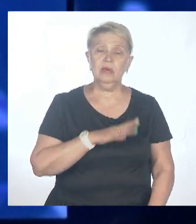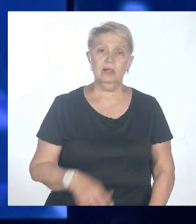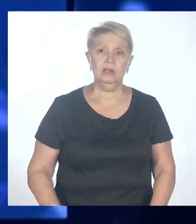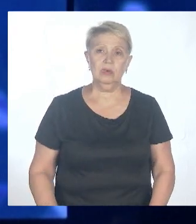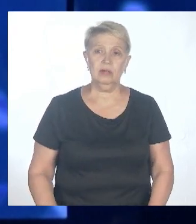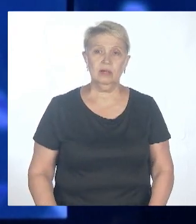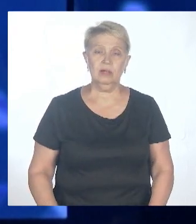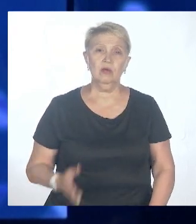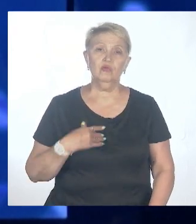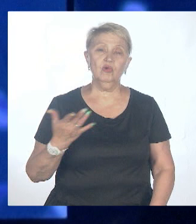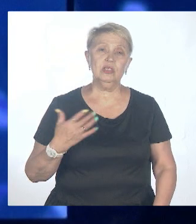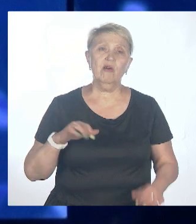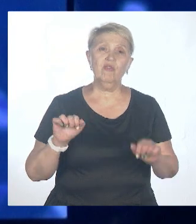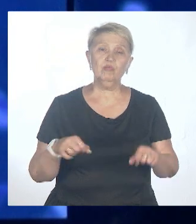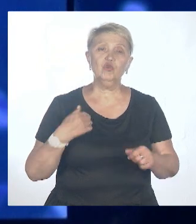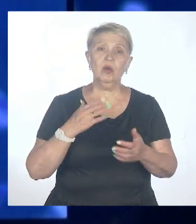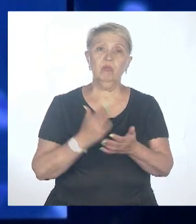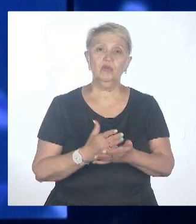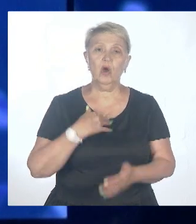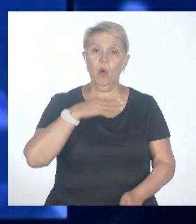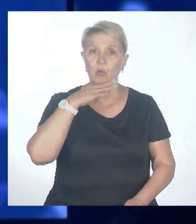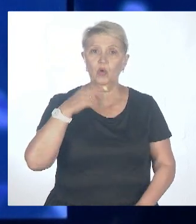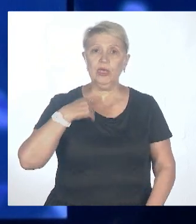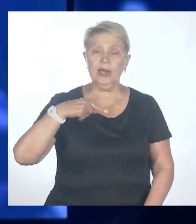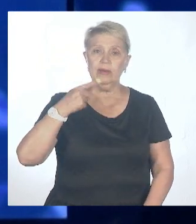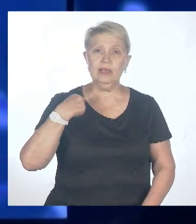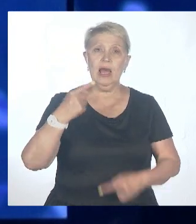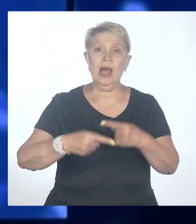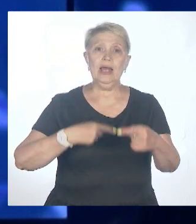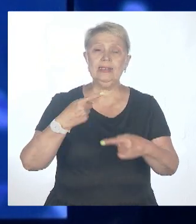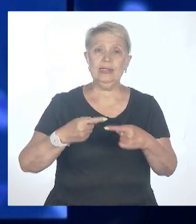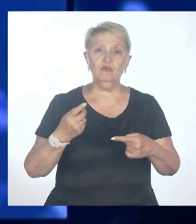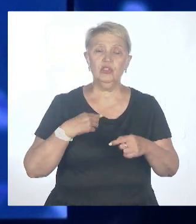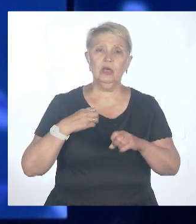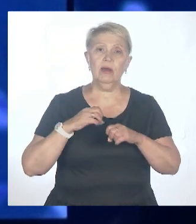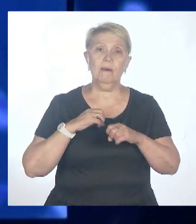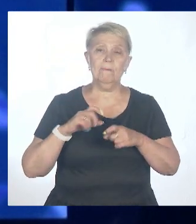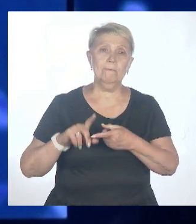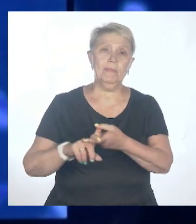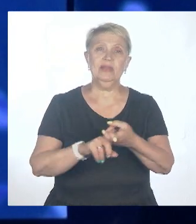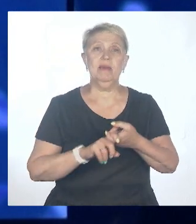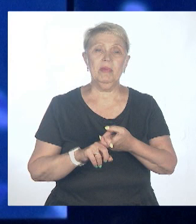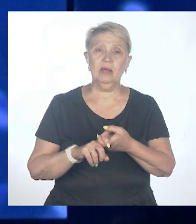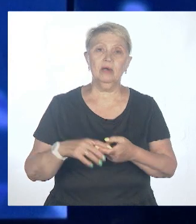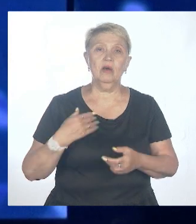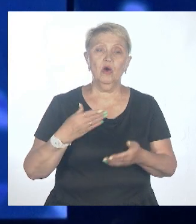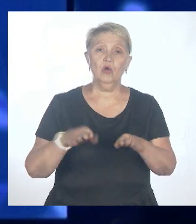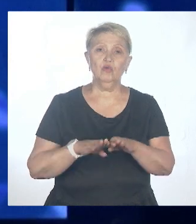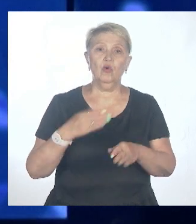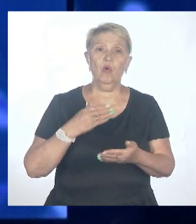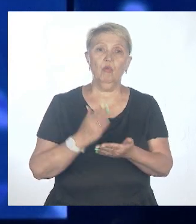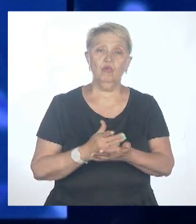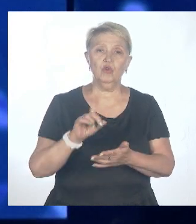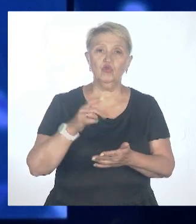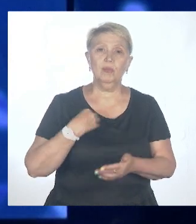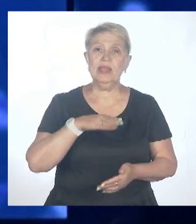которые, возможно, будут. Многие начинают уже говорить о следующих пандемиях. Вот то будущее, которое очень хотелось бы, чтобы не наступило,